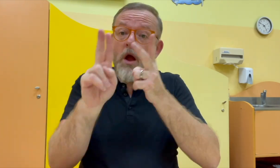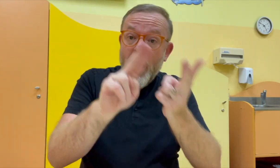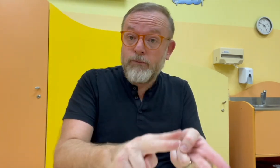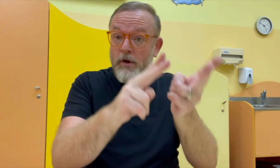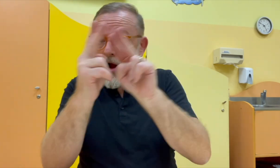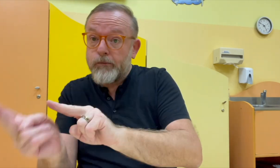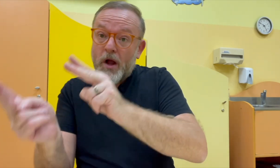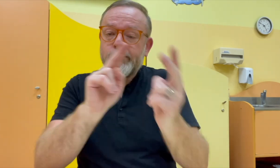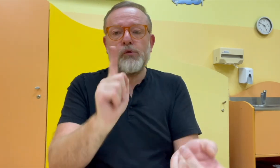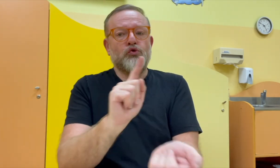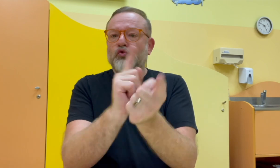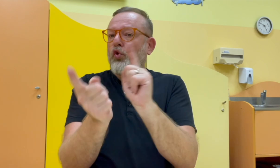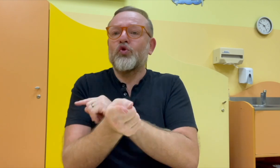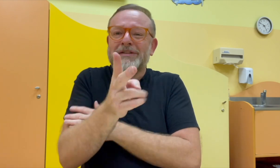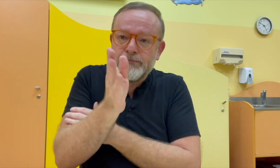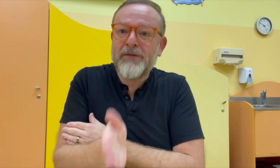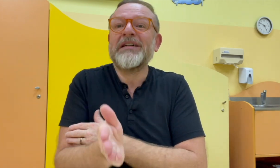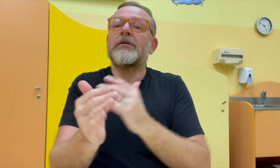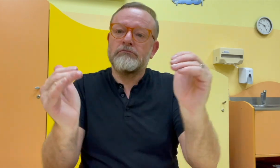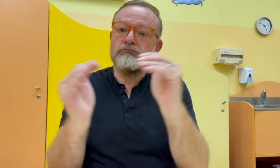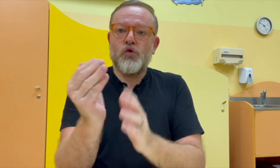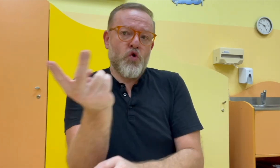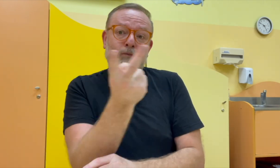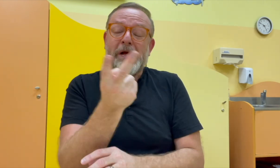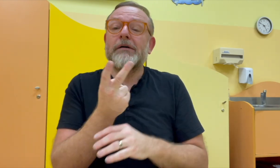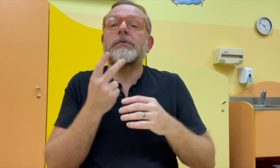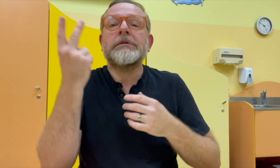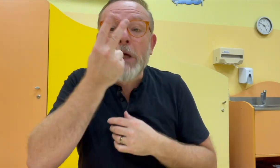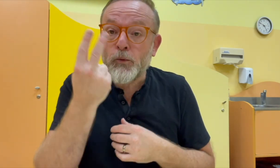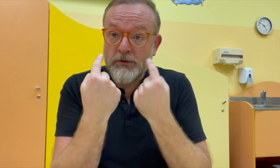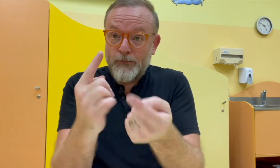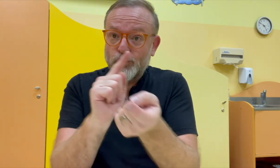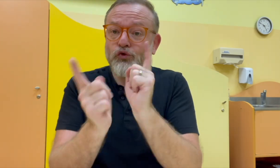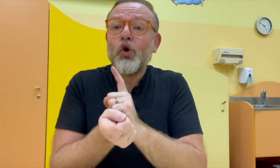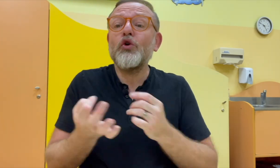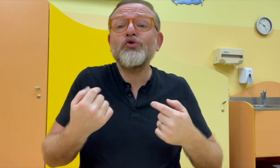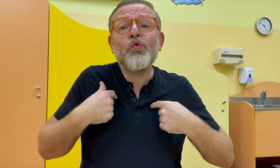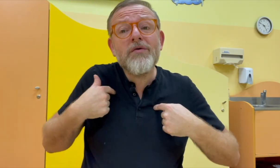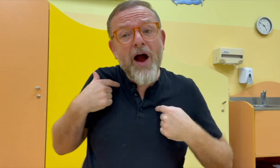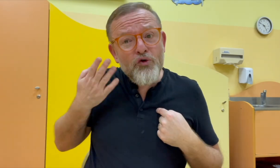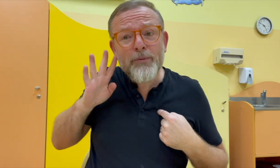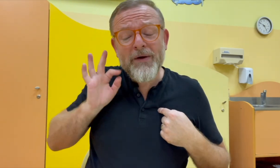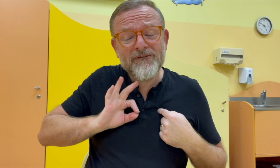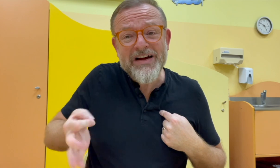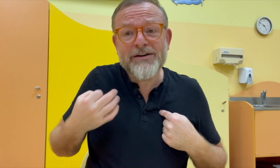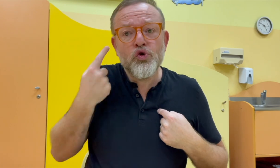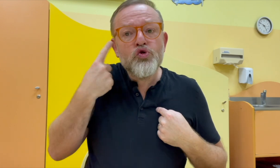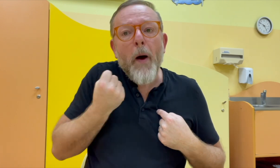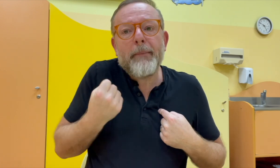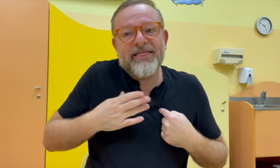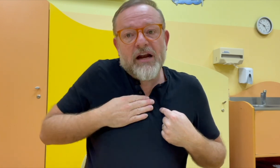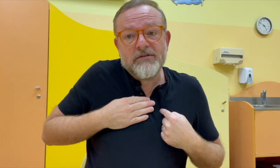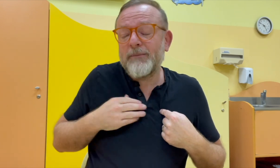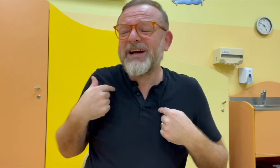potřeba se domluvit, aby to bylo spravedlivé, boť se střídat, nebo se domluvit tak nějak, aby to bylo spravedlivé. Ale musí se samozřejmě